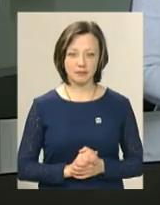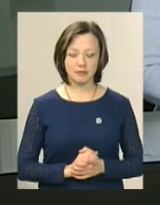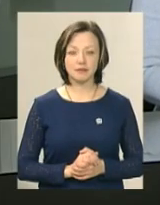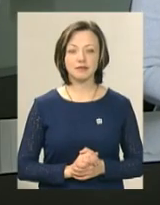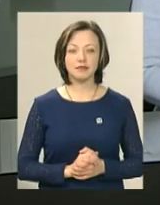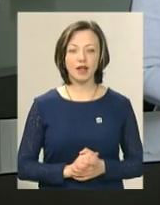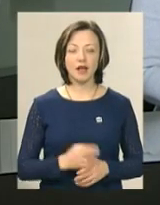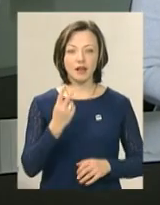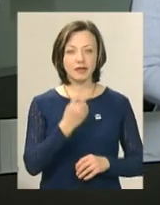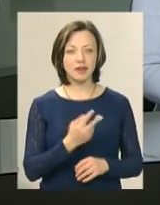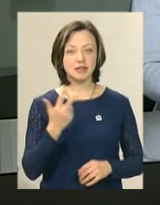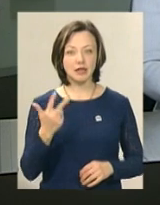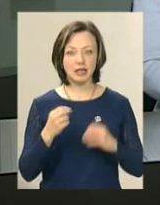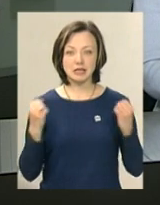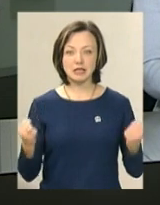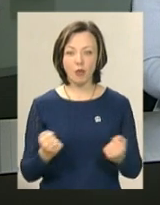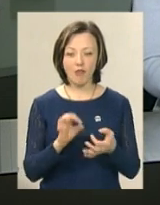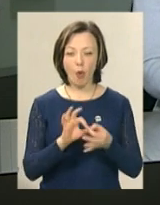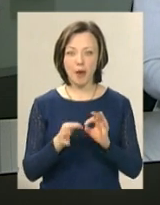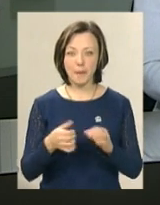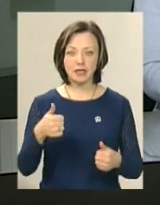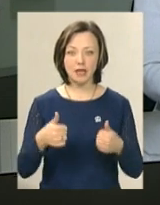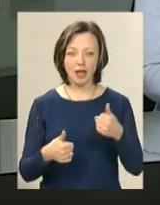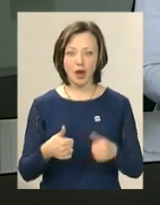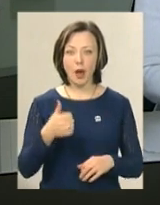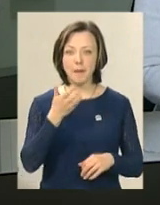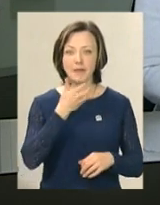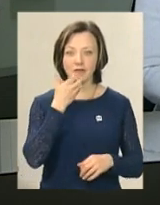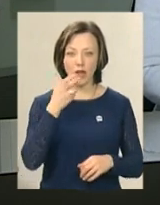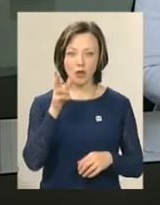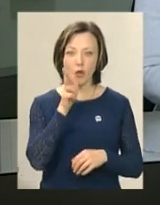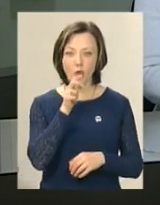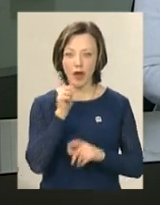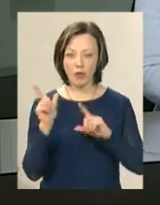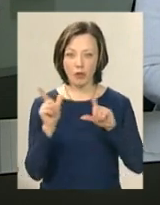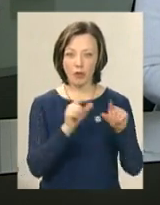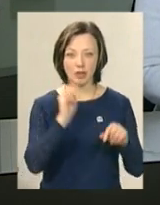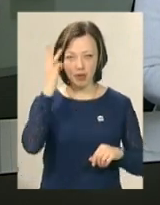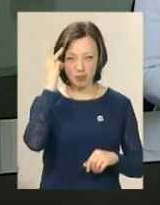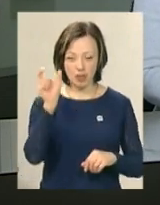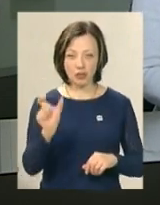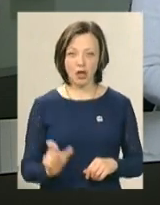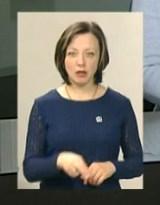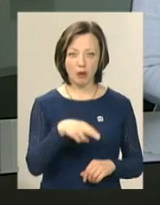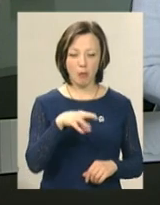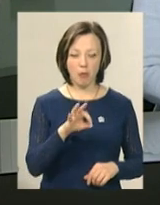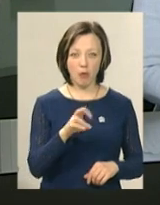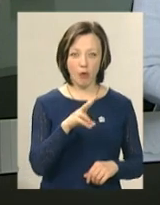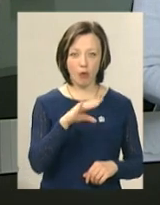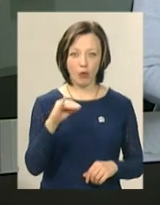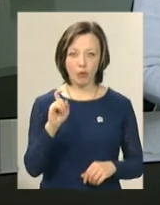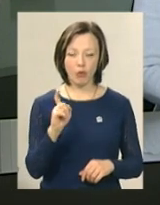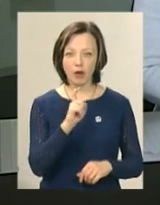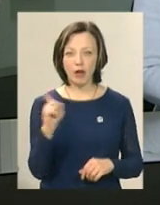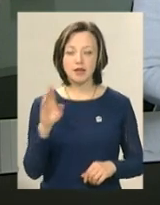На 23-й зимові Олімпійські ігри до Південної Кореї поїде хмельничанка Ольга Полюк. Спортсменка